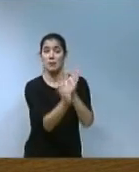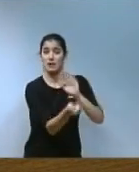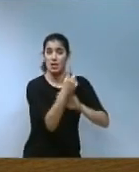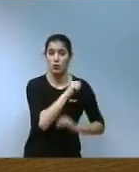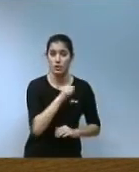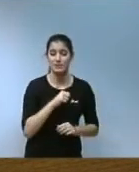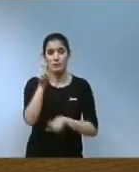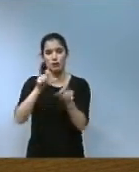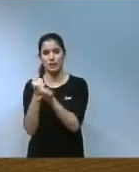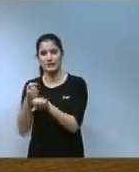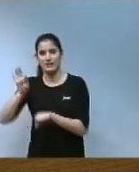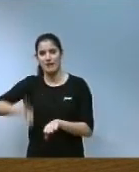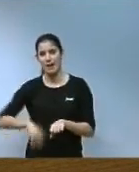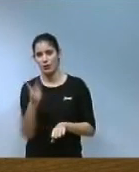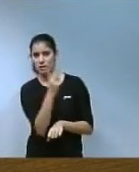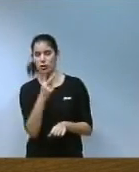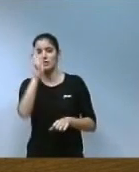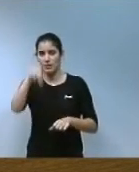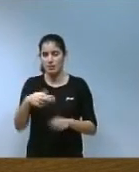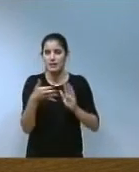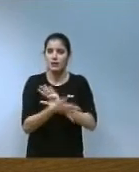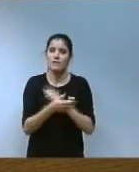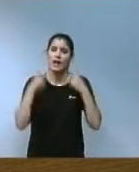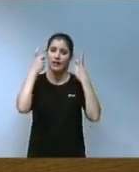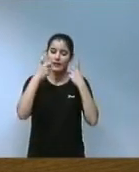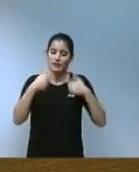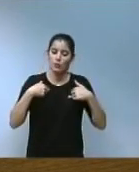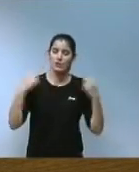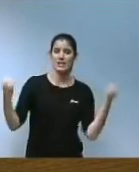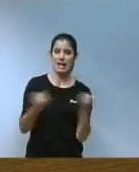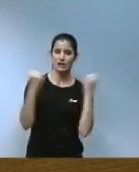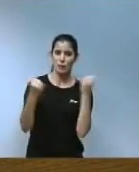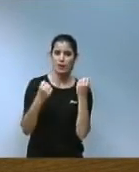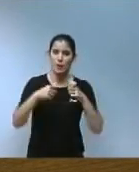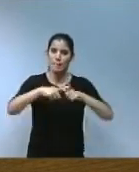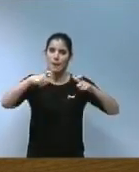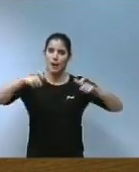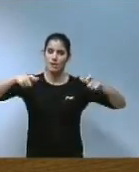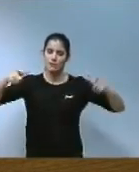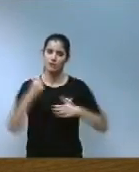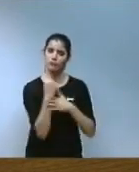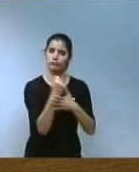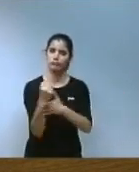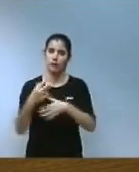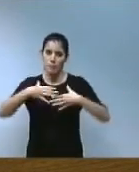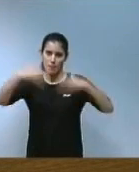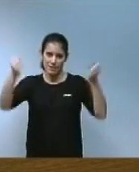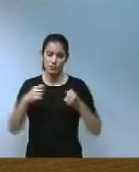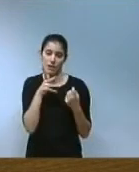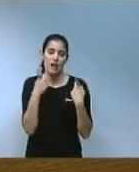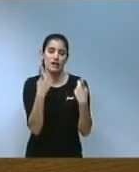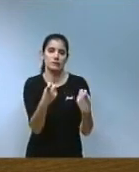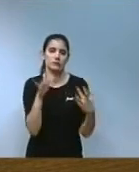significa ser capaços d'augmentar l'impacte de les nostres actuacions i estar en permanent connexió amb les seues necessitats.